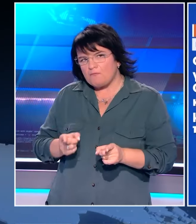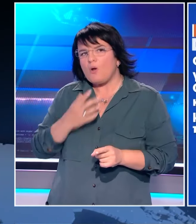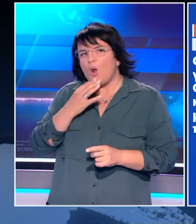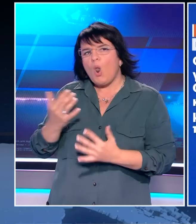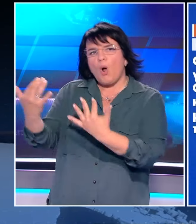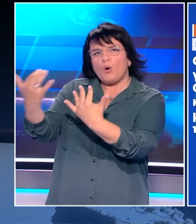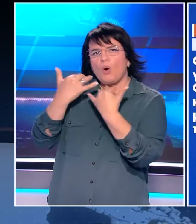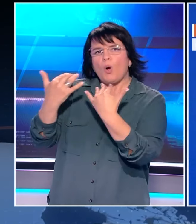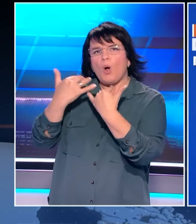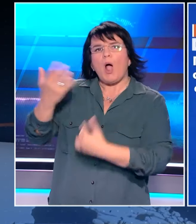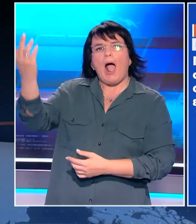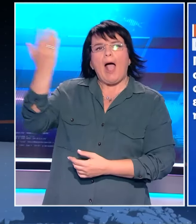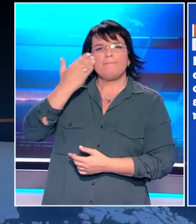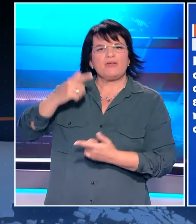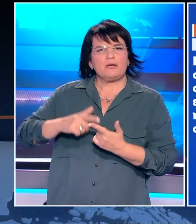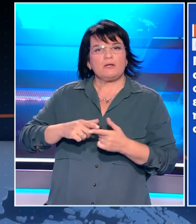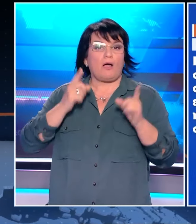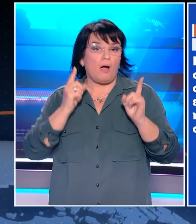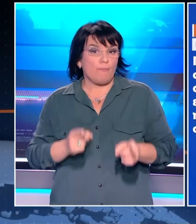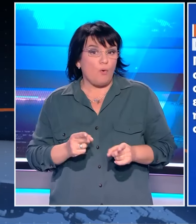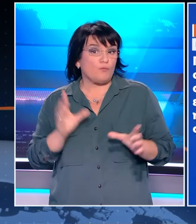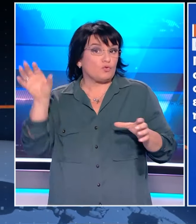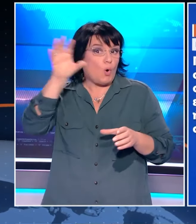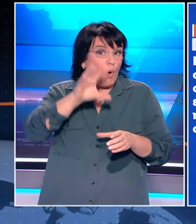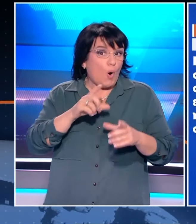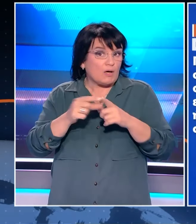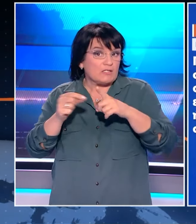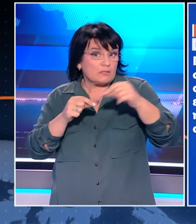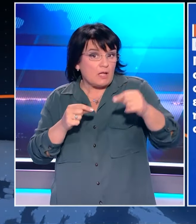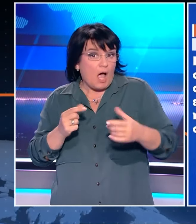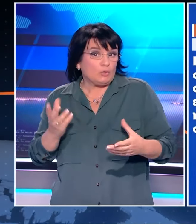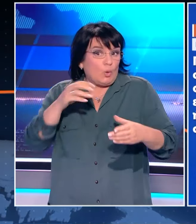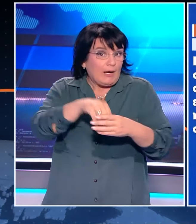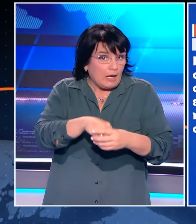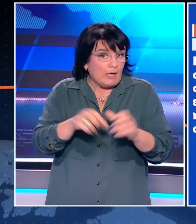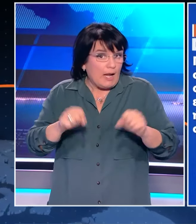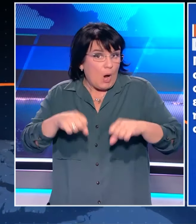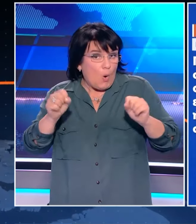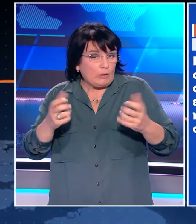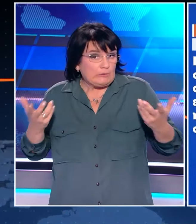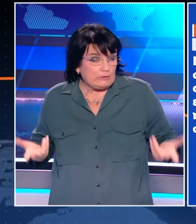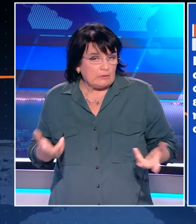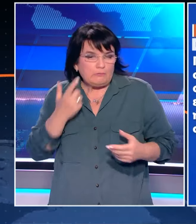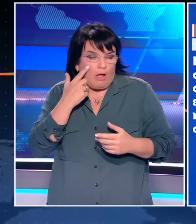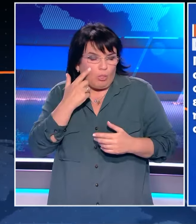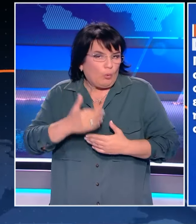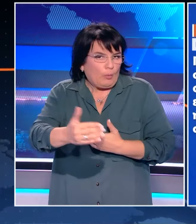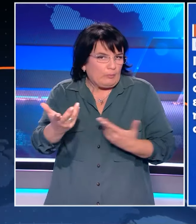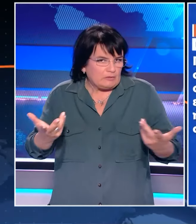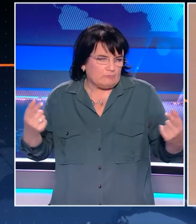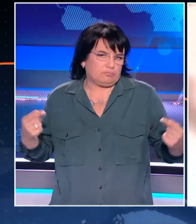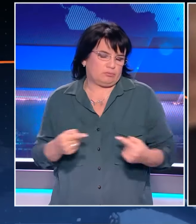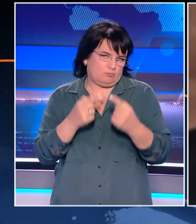τις απειλές που θα προκύψουν. Πρόκειται για απόφαση σχετικά με το αν οι χώρες του ΝΑΤΟ εμπλέκονται άμεσα ή όχι σε μια στρατιωτική